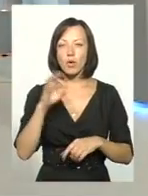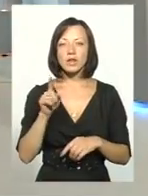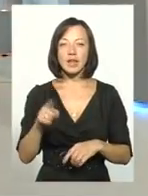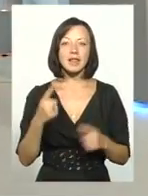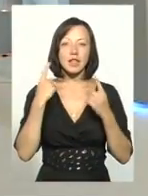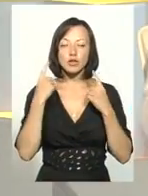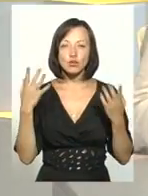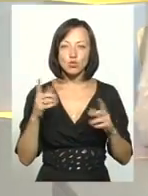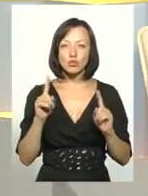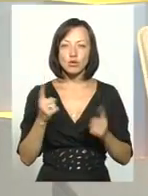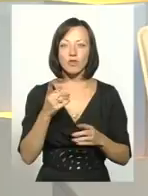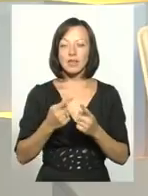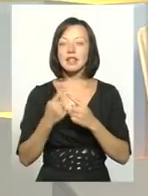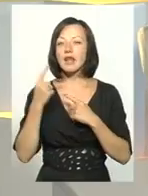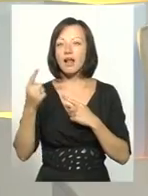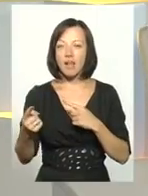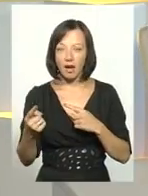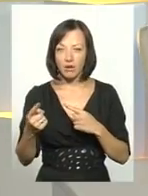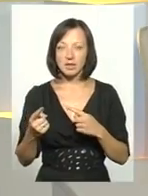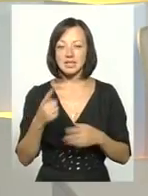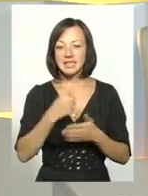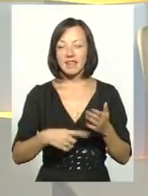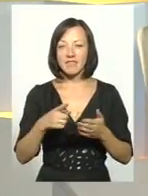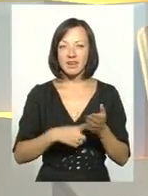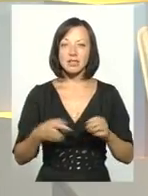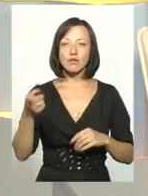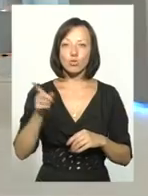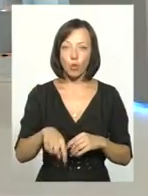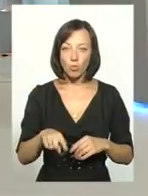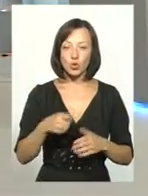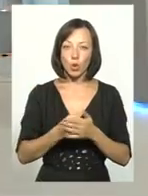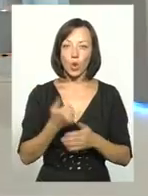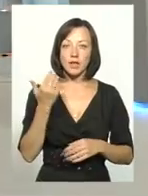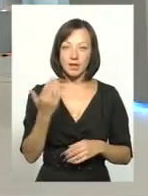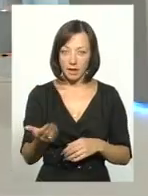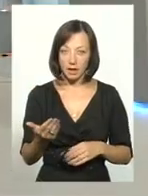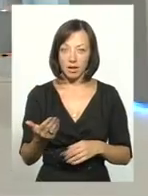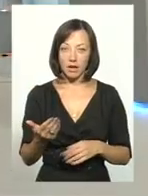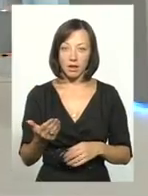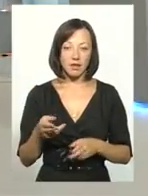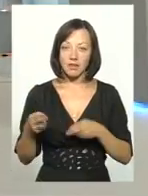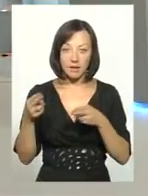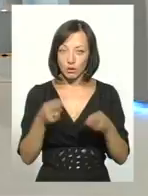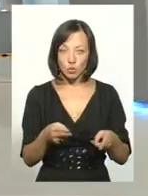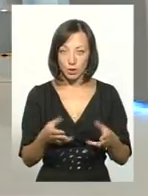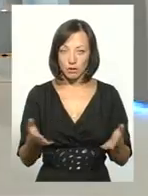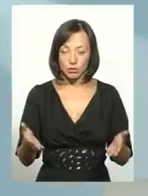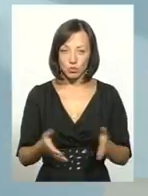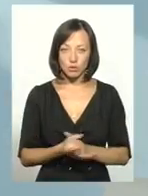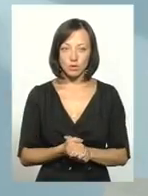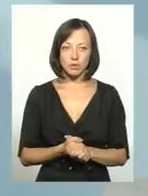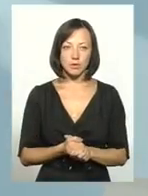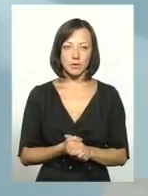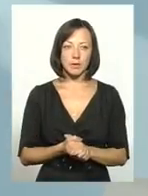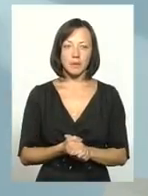їх не чують, тому що вони далеко. Вони зневірилися в тому, що до них вже не доїдуть. До них не доїжають.